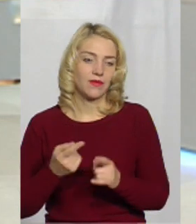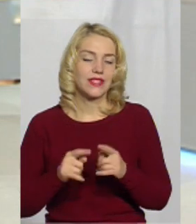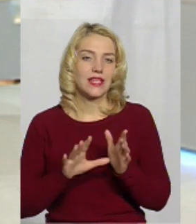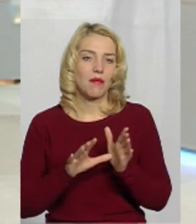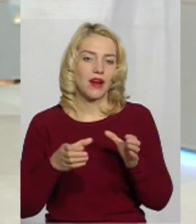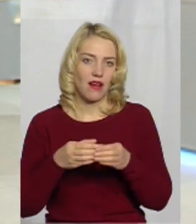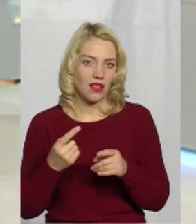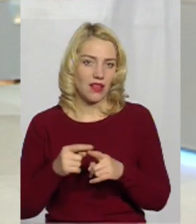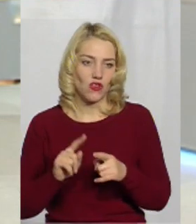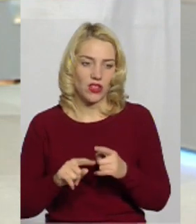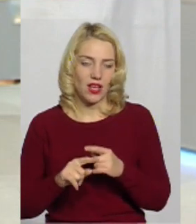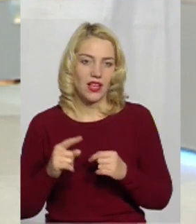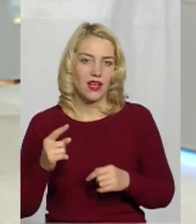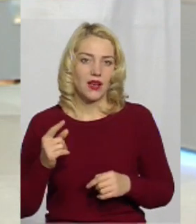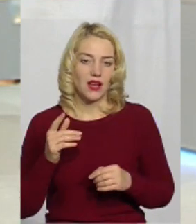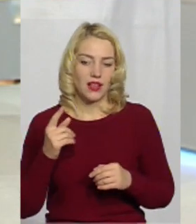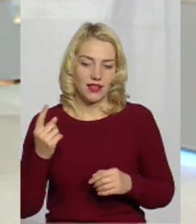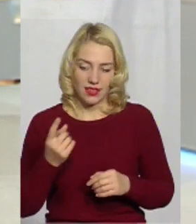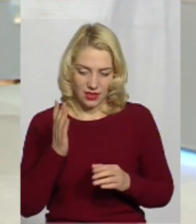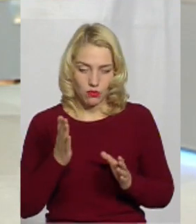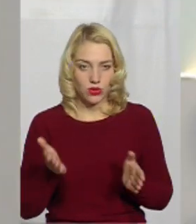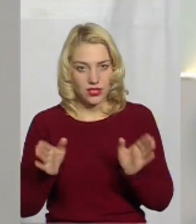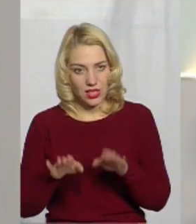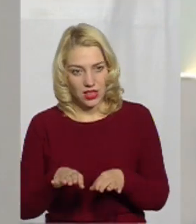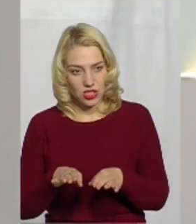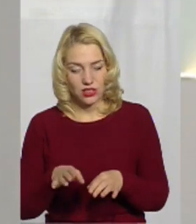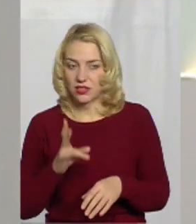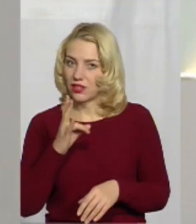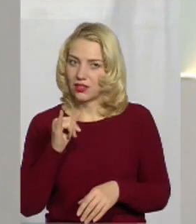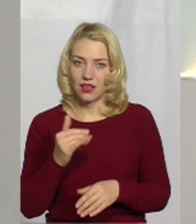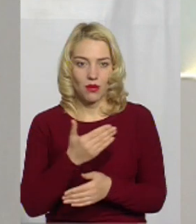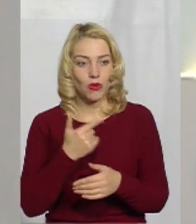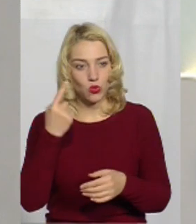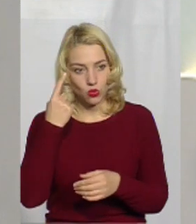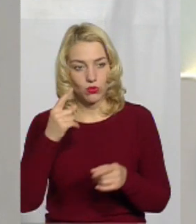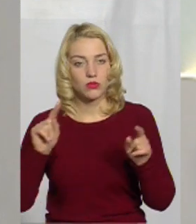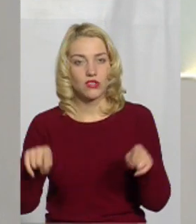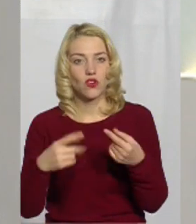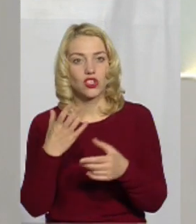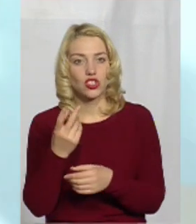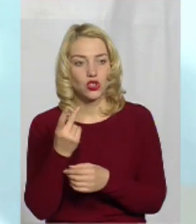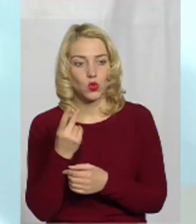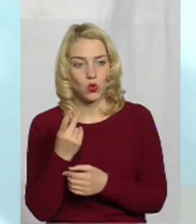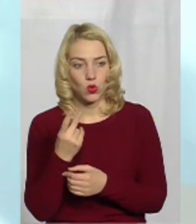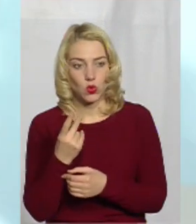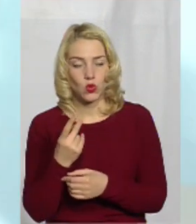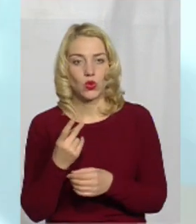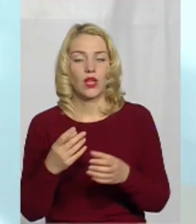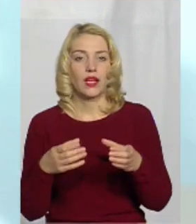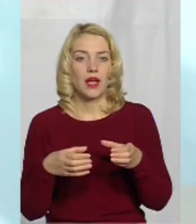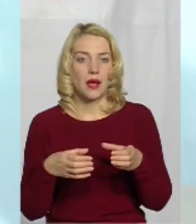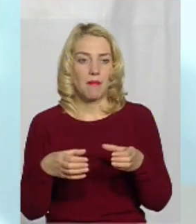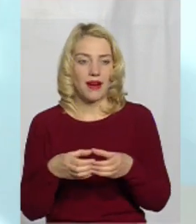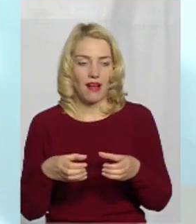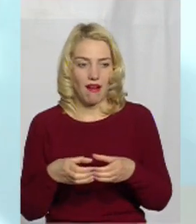бригада, вона єдина буде залишатися? Ні, ми думаємо про створення другої бригади. Тобто, мали би